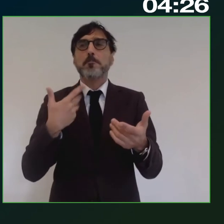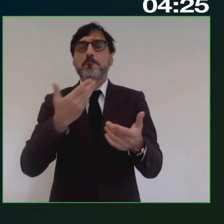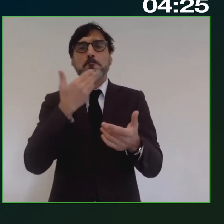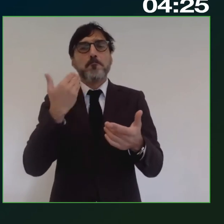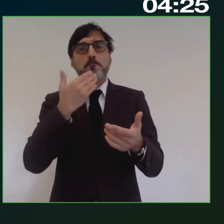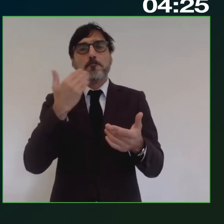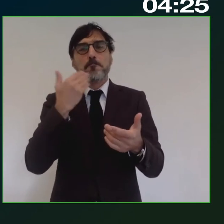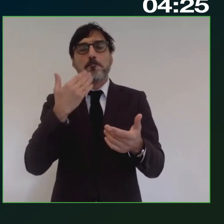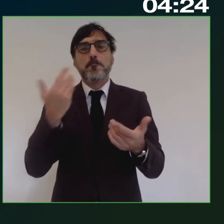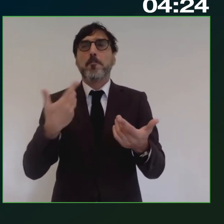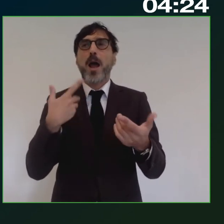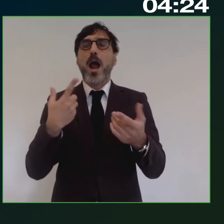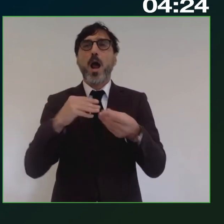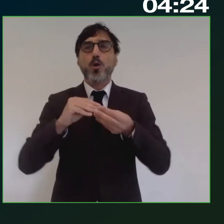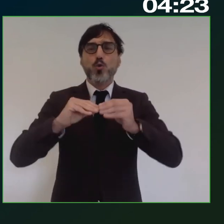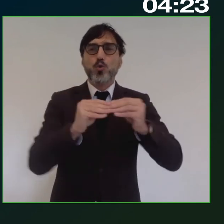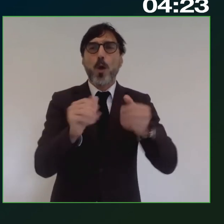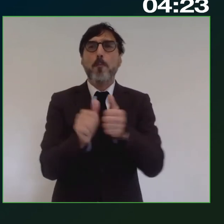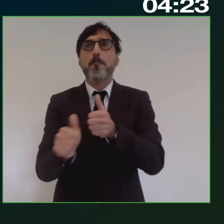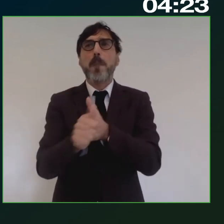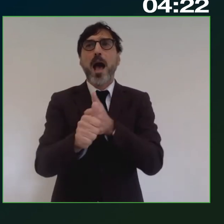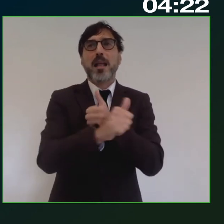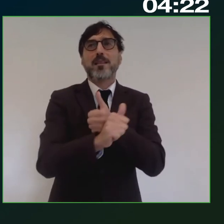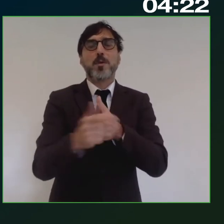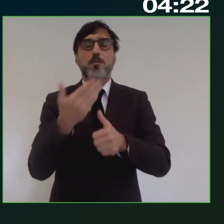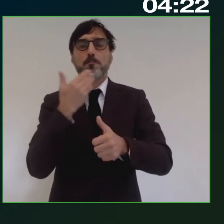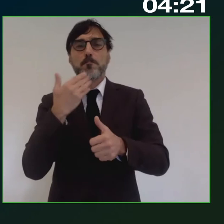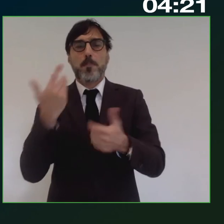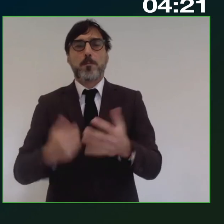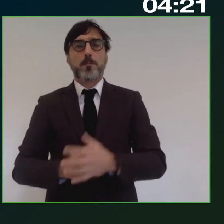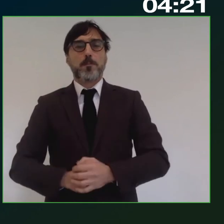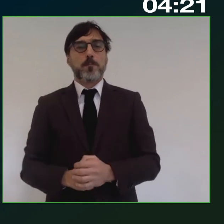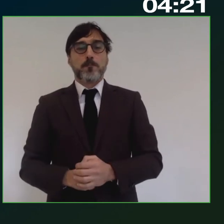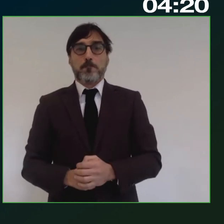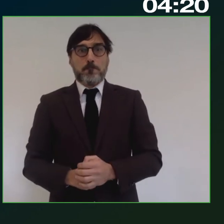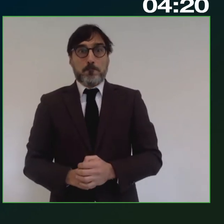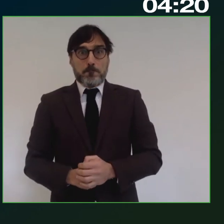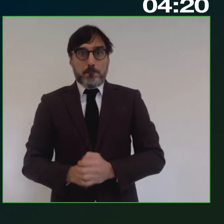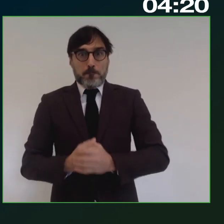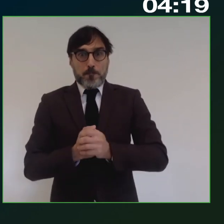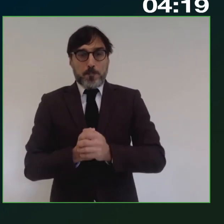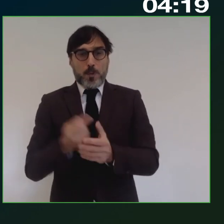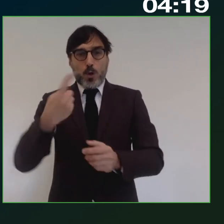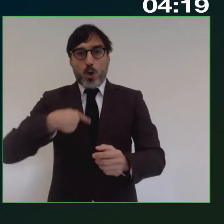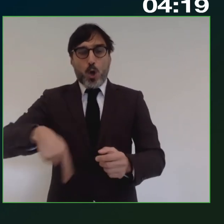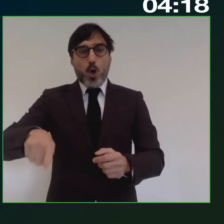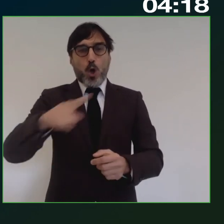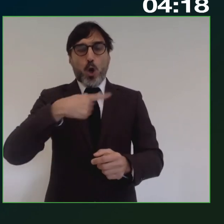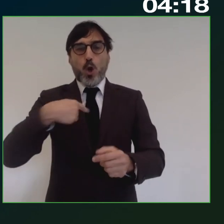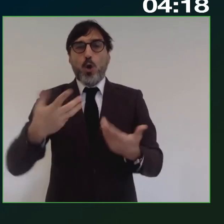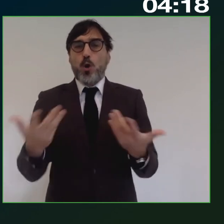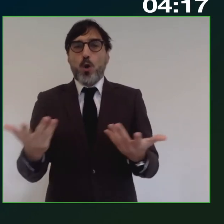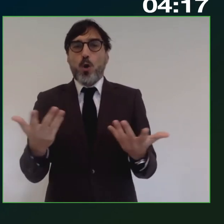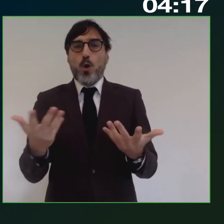uno spento efficace di partenariato di Verica e Trollo. Noi come industria che qua